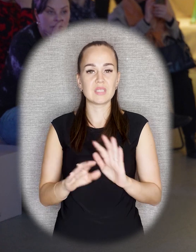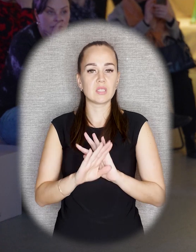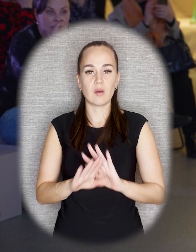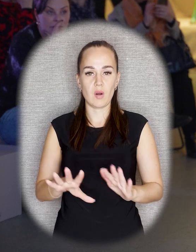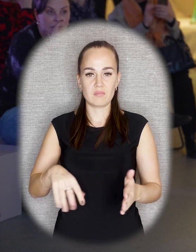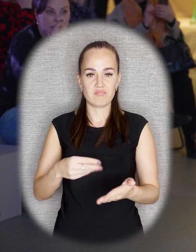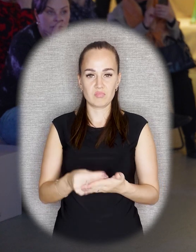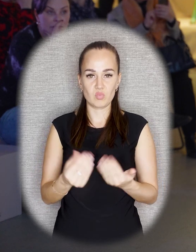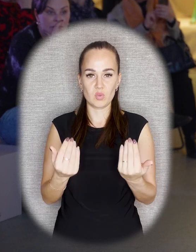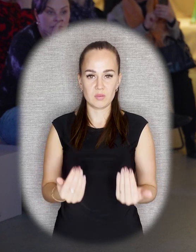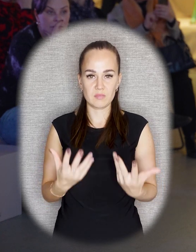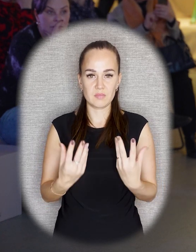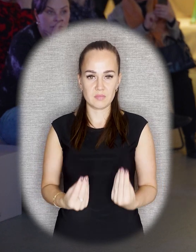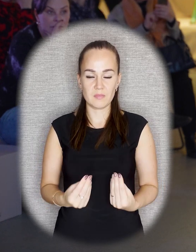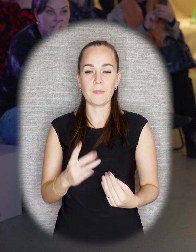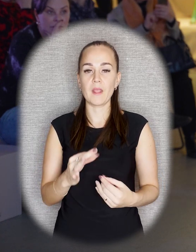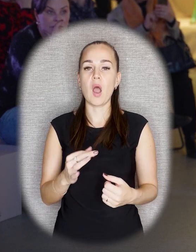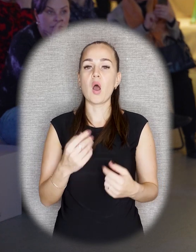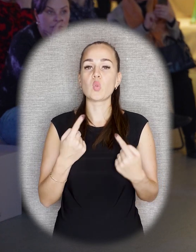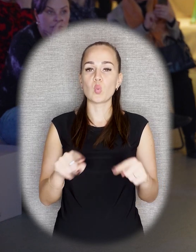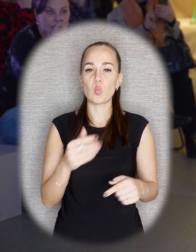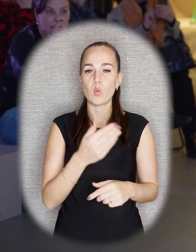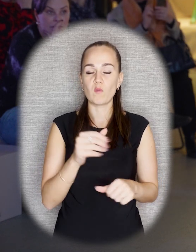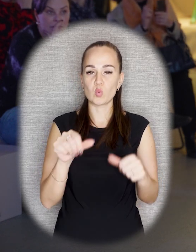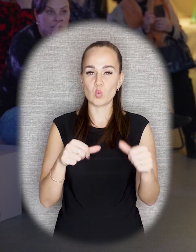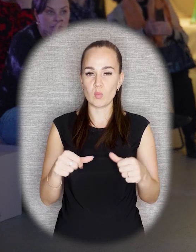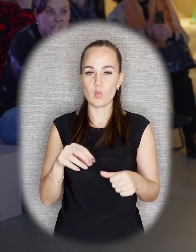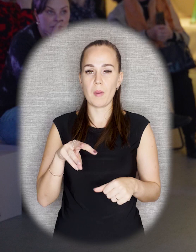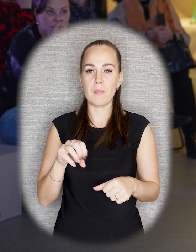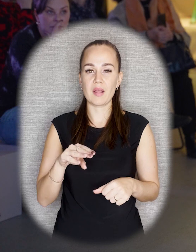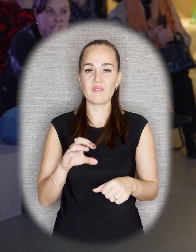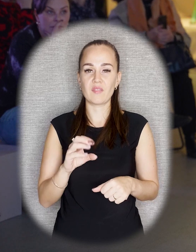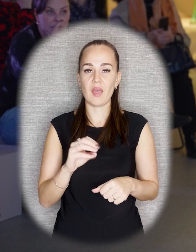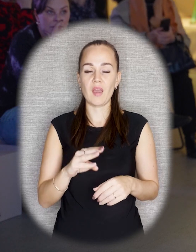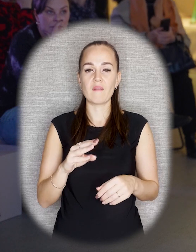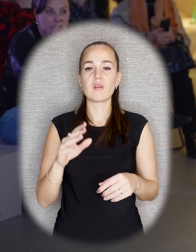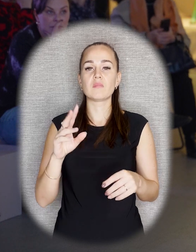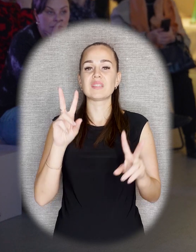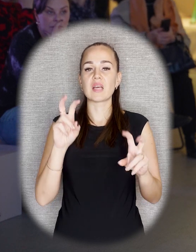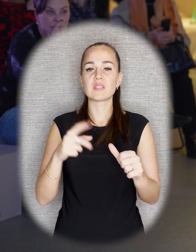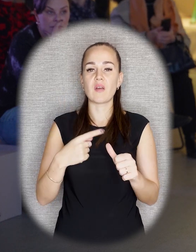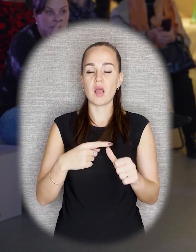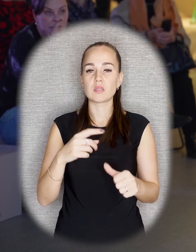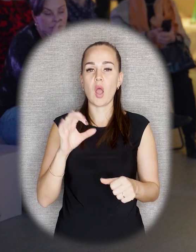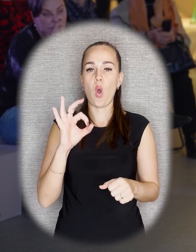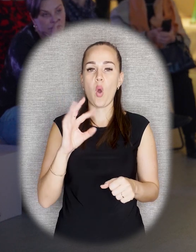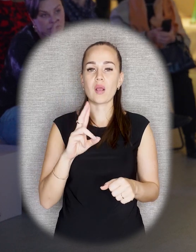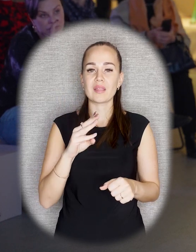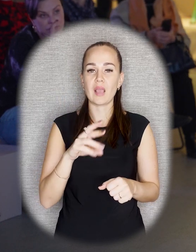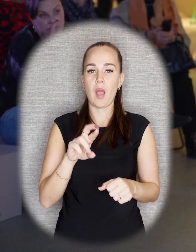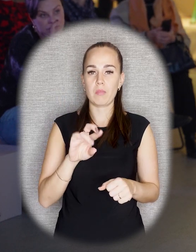были в восторге от Карла Маркса. Но памятник не сохранился до наших дней, а другую работу скульптора Матвеева,